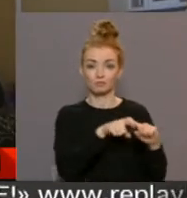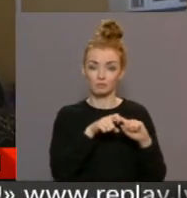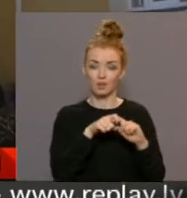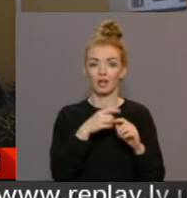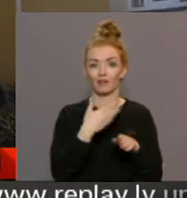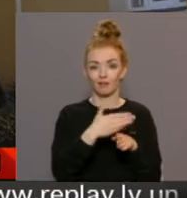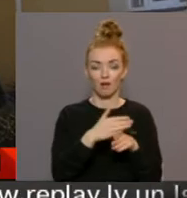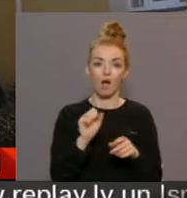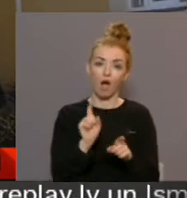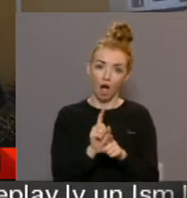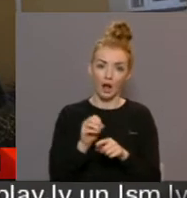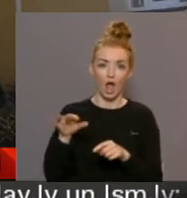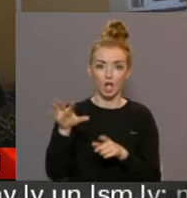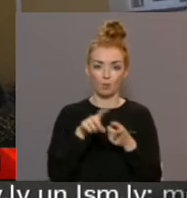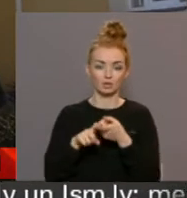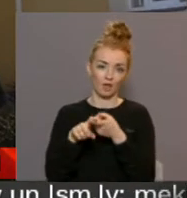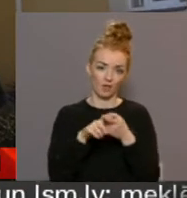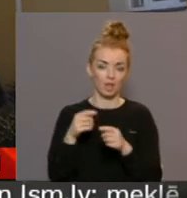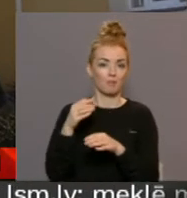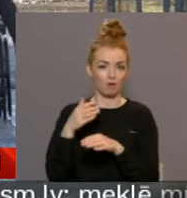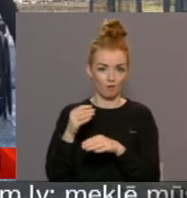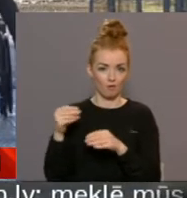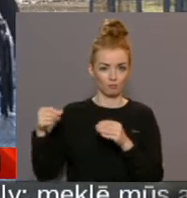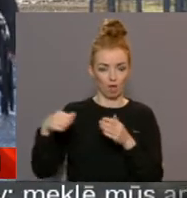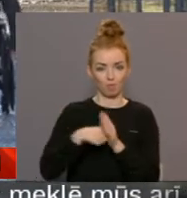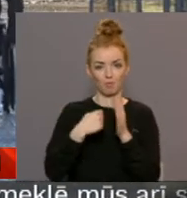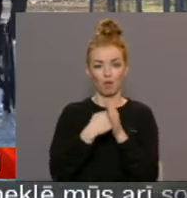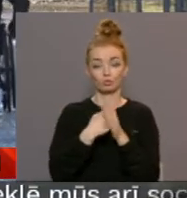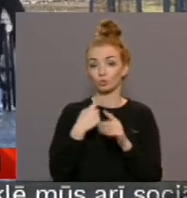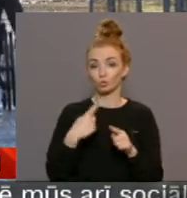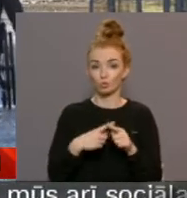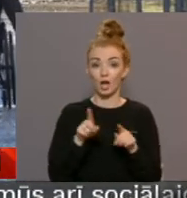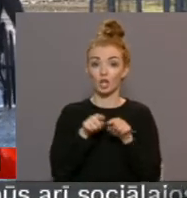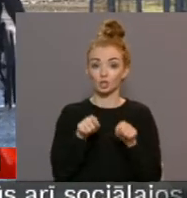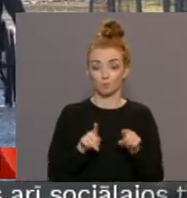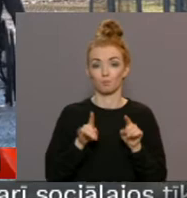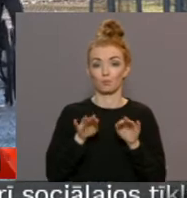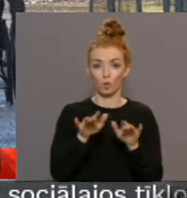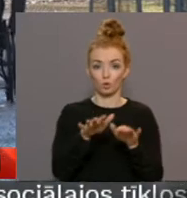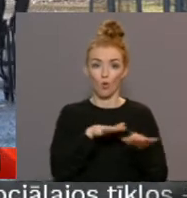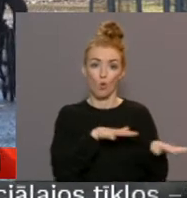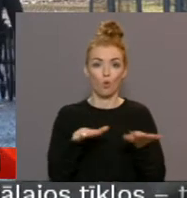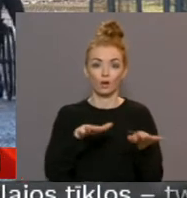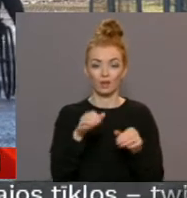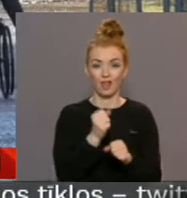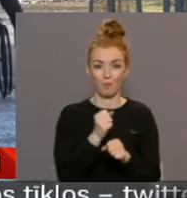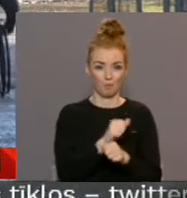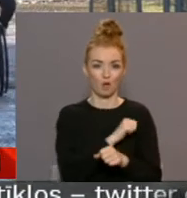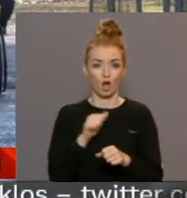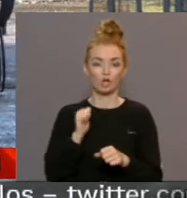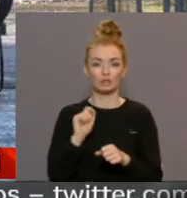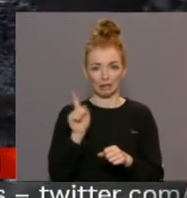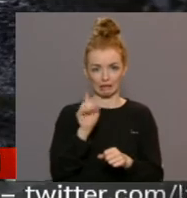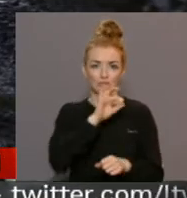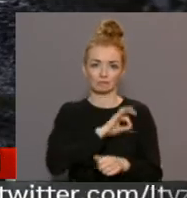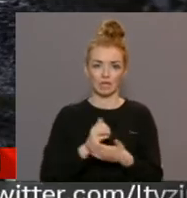aizņēmumus, gan piesaistot Eiropas Savienības fondu līdzekļus, un uzsver arī šai procesā, organizējo darbus pašiem, iznāk